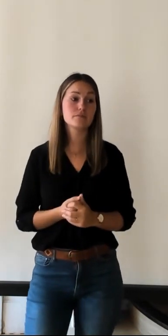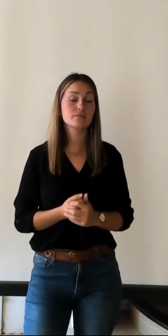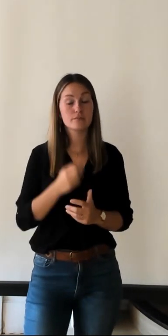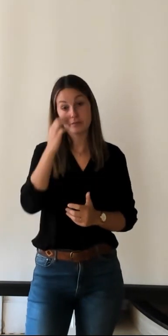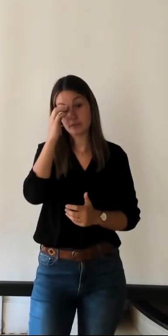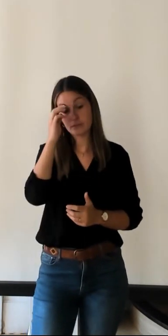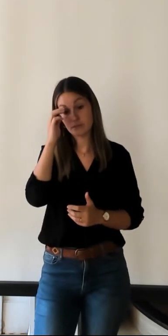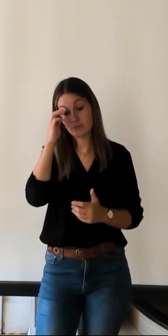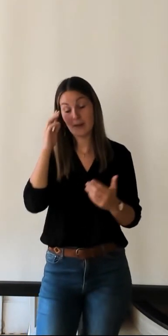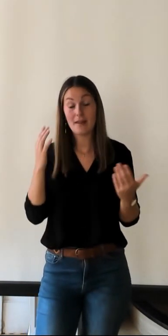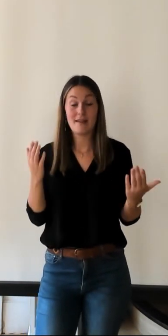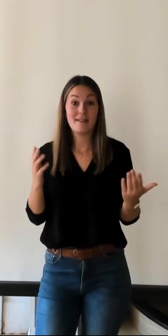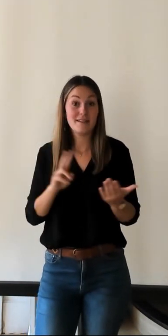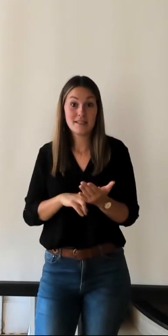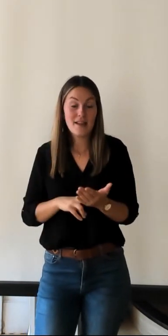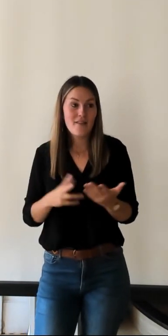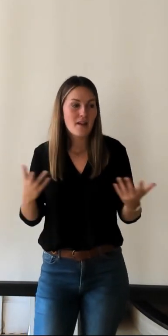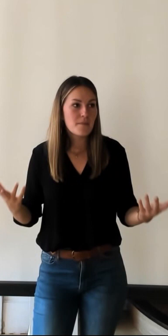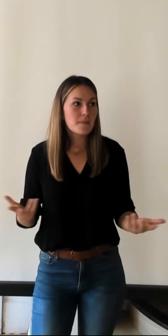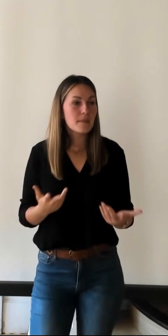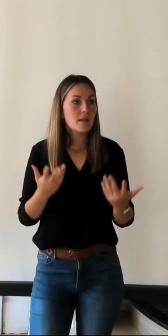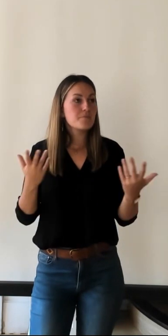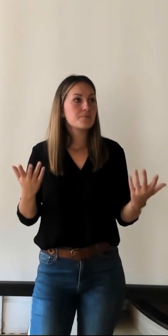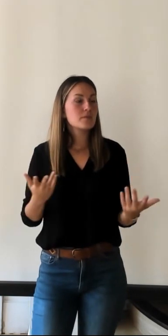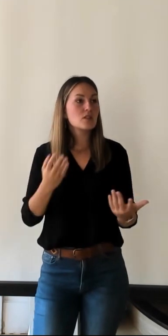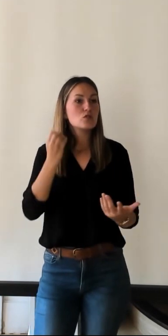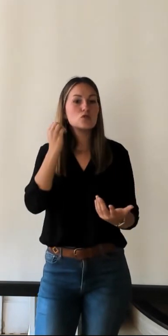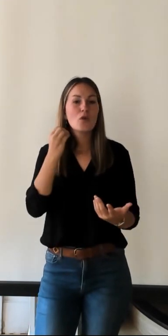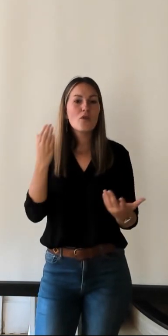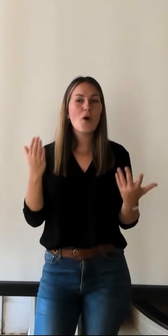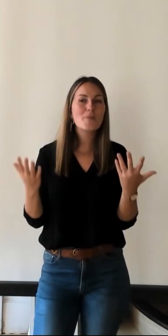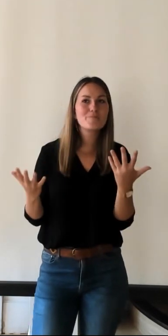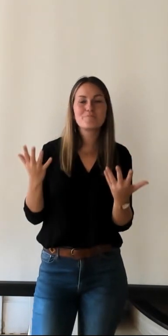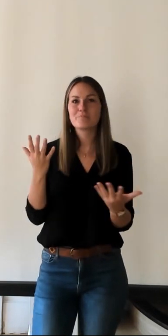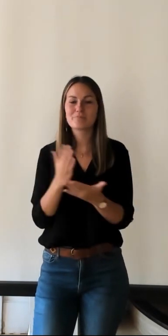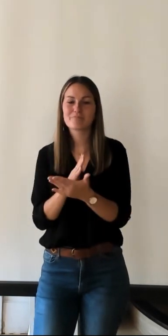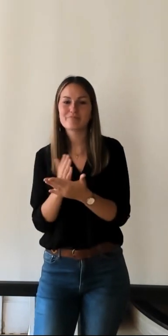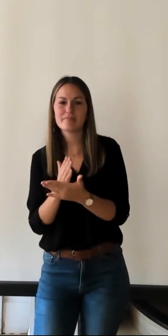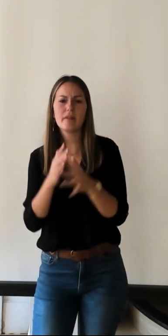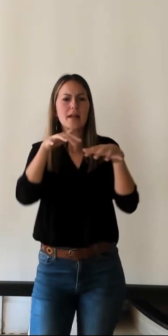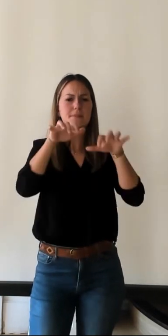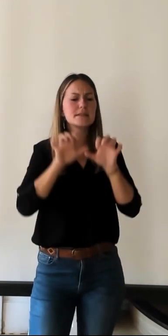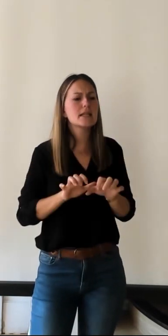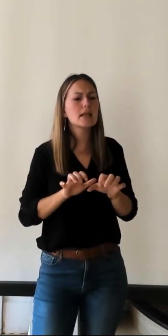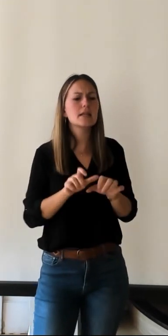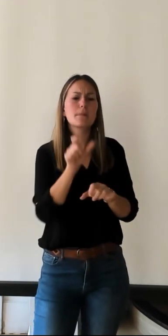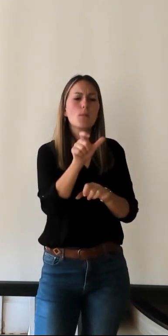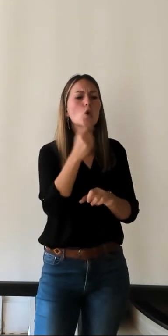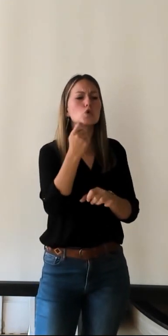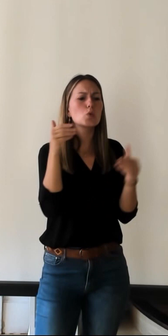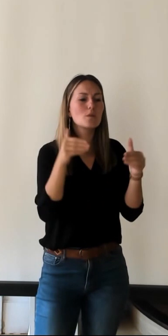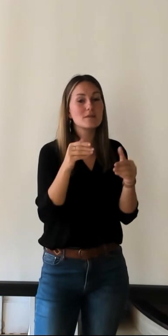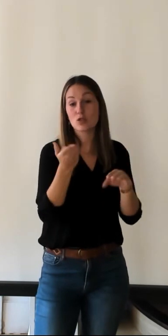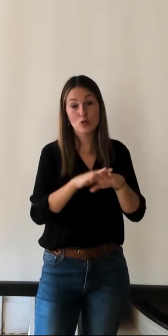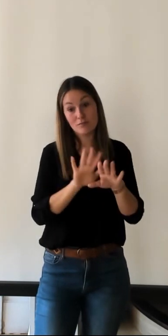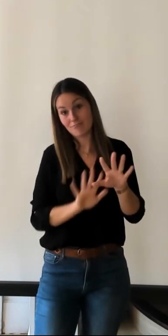et on a du mal à se remettre à cette dimension on est toujours un peu coincé par les limites administratives je trouve oui mais ça c'est